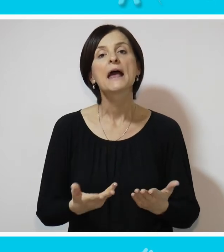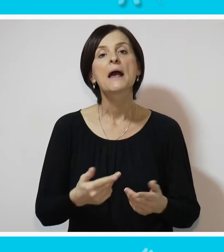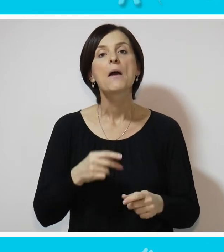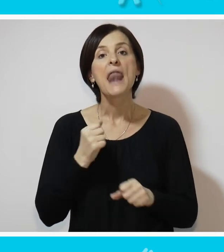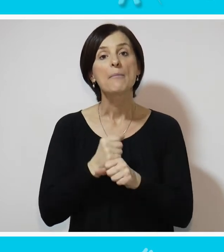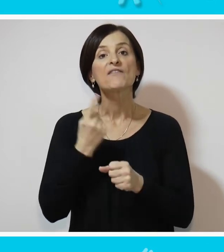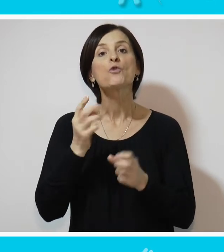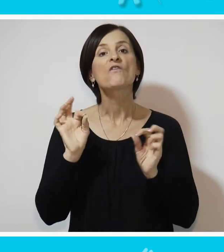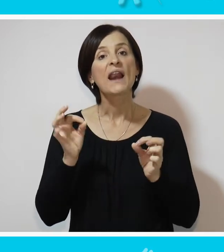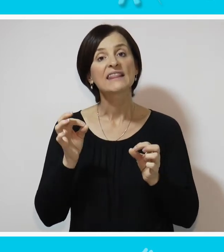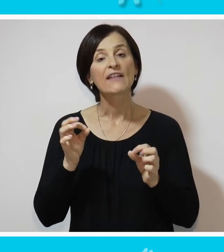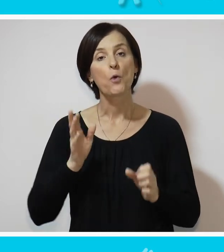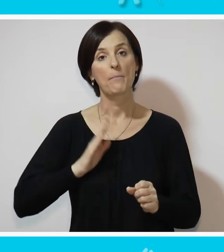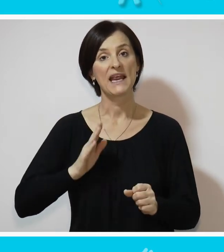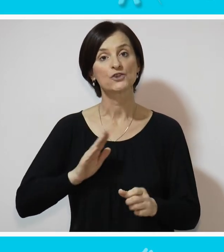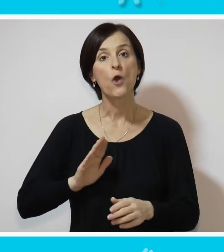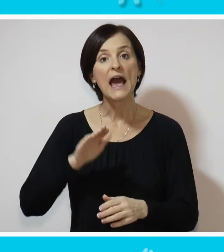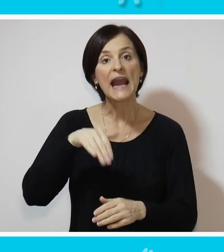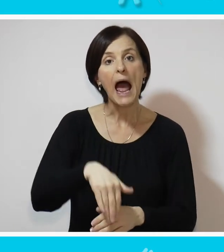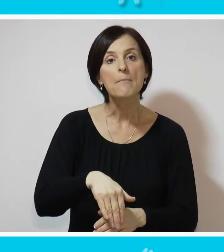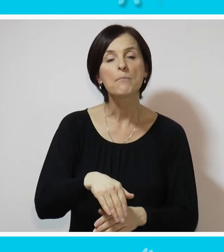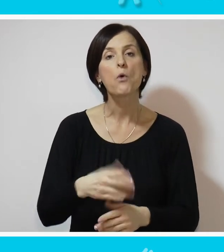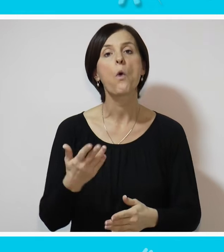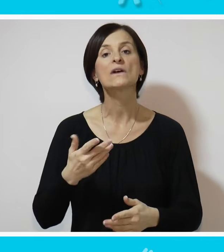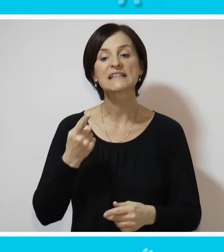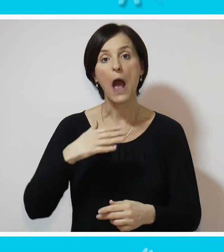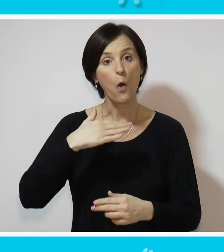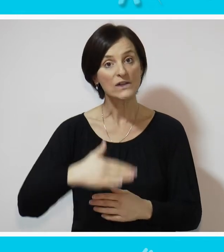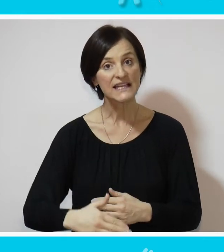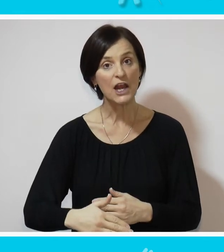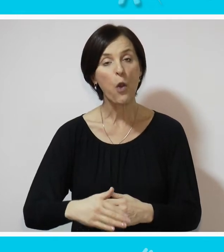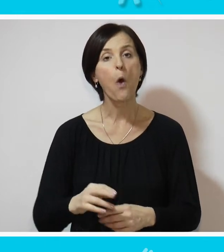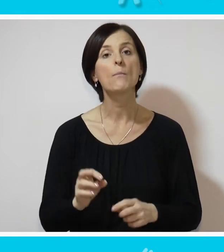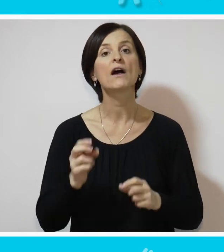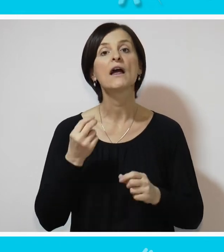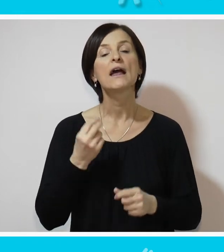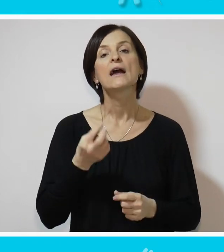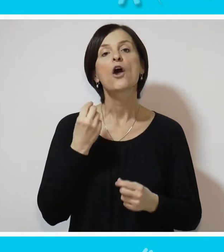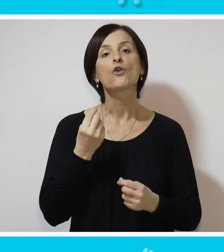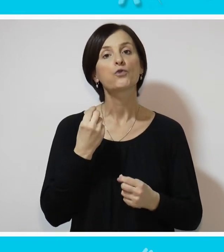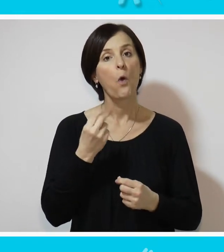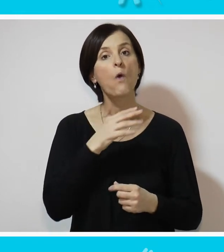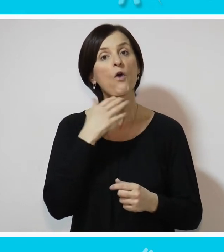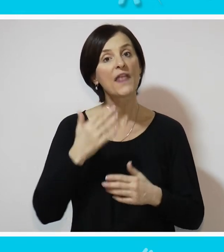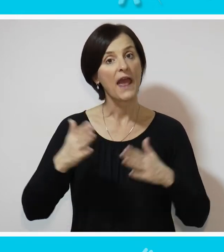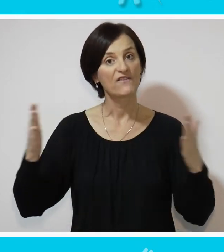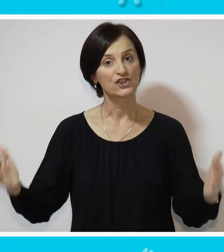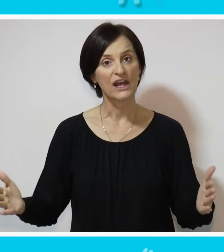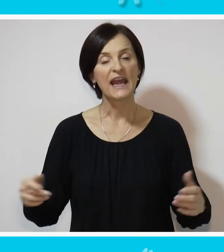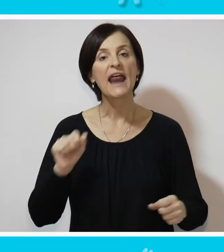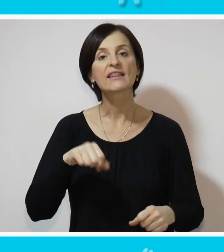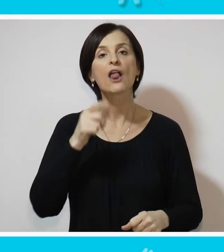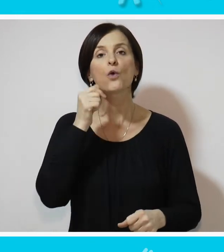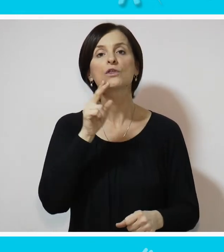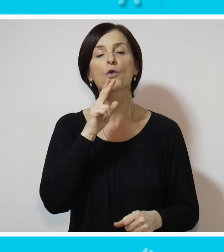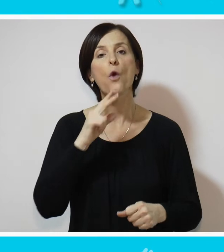kvalitetnu, pristojnu rampu, kosinu, bezbednu, dobrog nagiba, dovoljne širine da